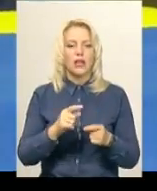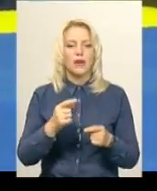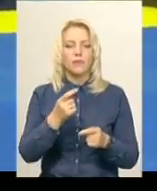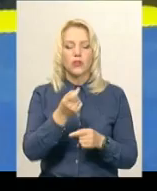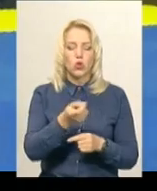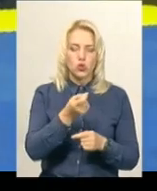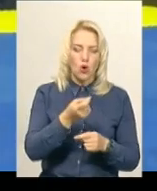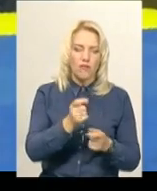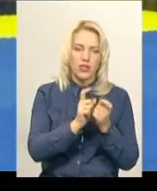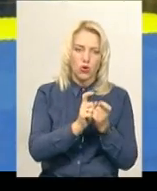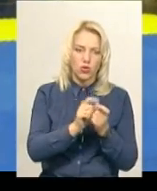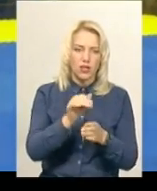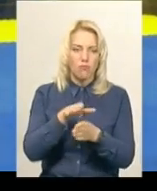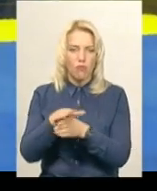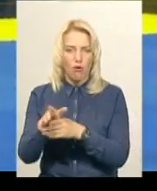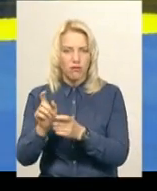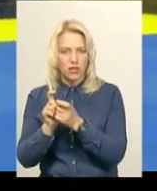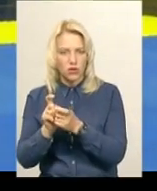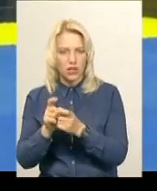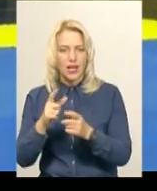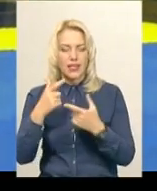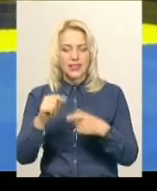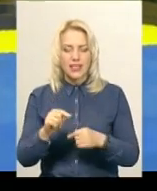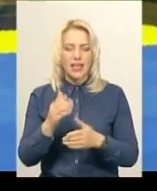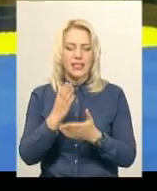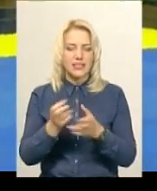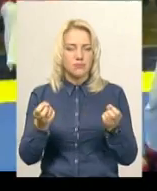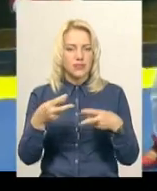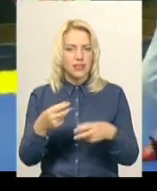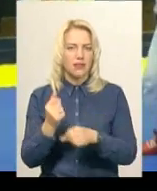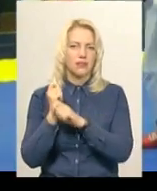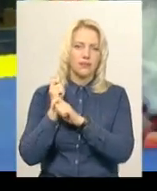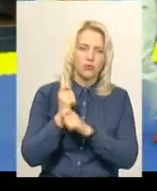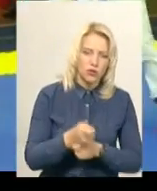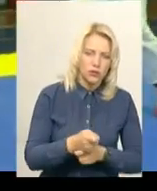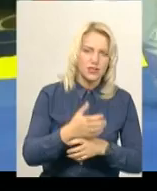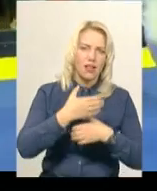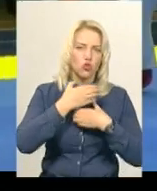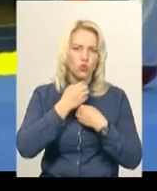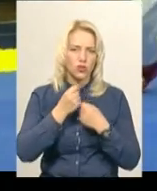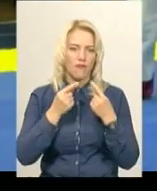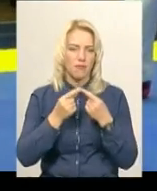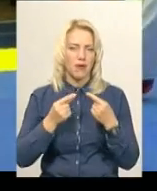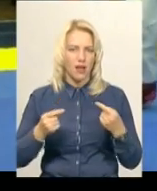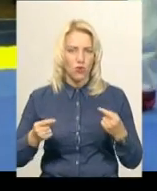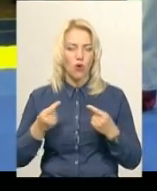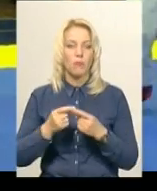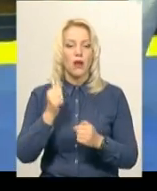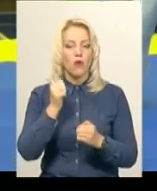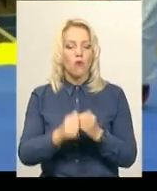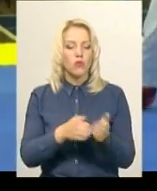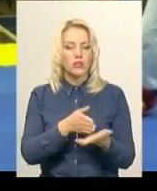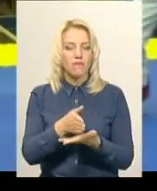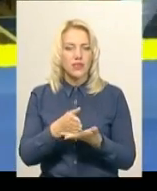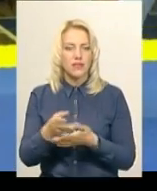повного, де спортсмени застосовують киткову техніку, задушливі та боліві прийоми. За словами Гарія Осідлевича, кожна версія